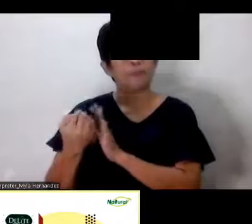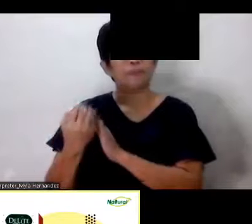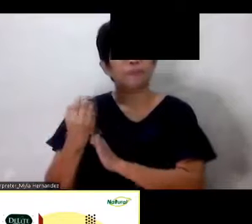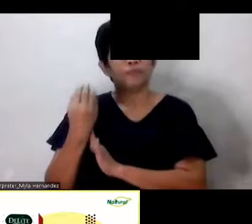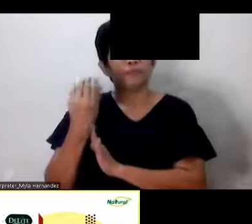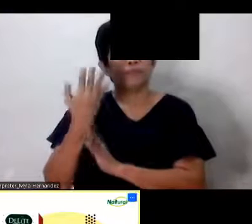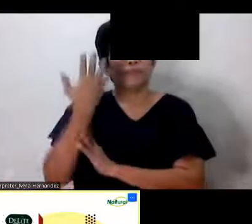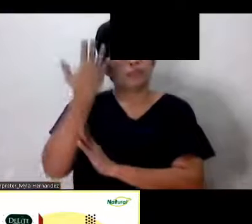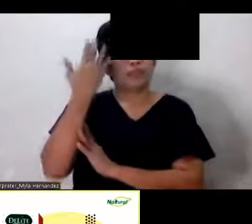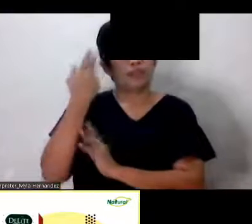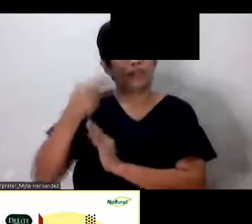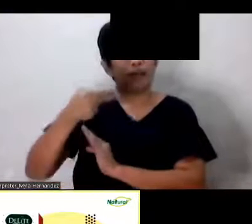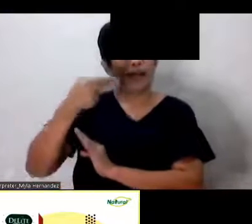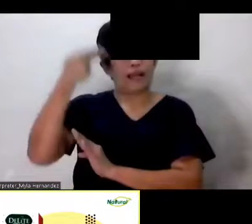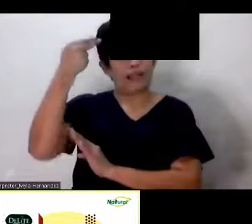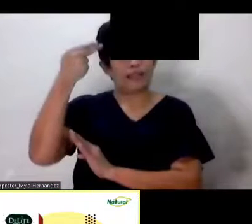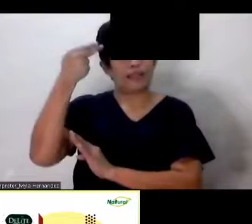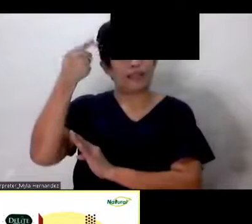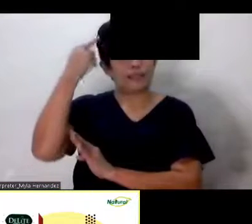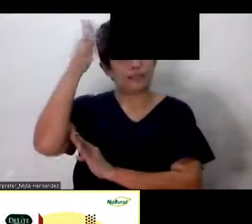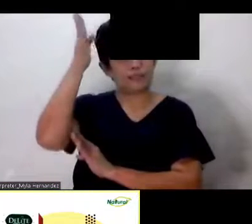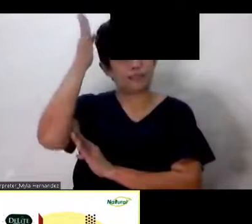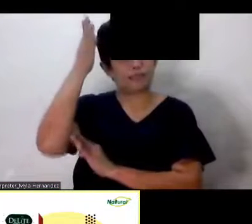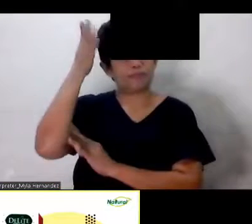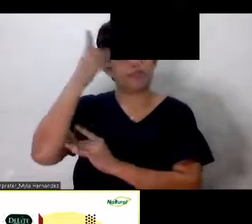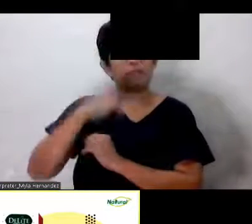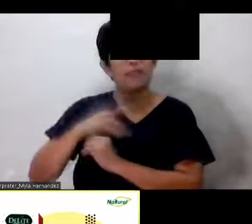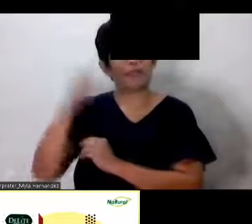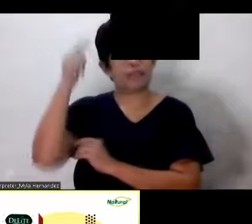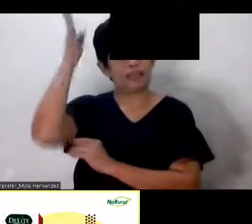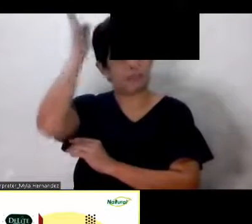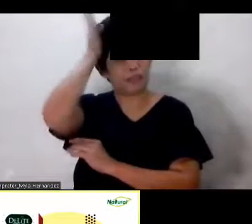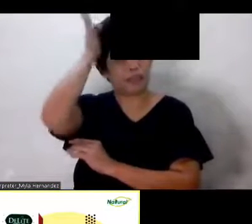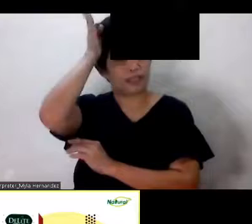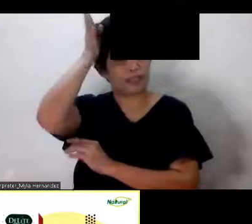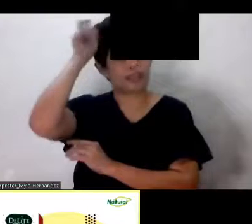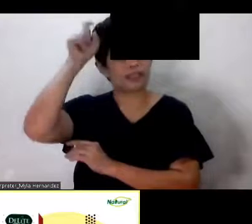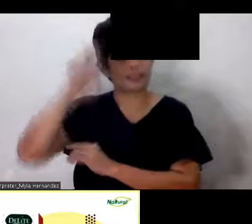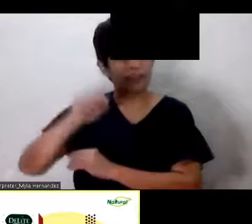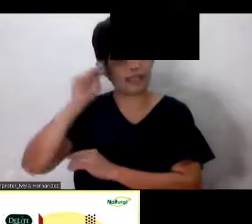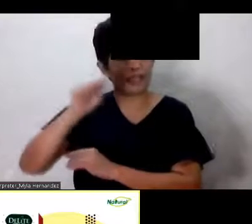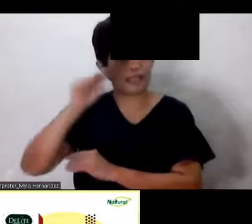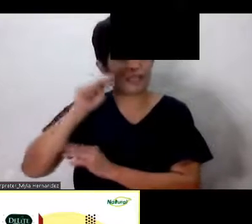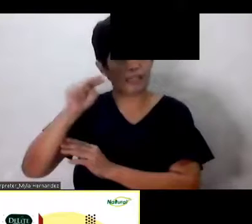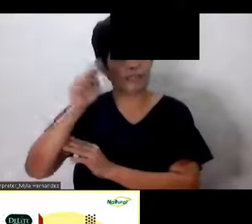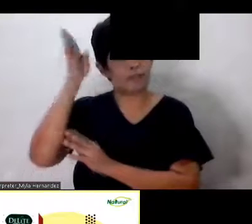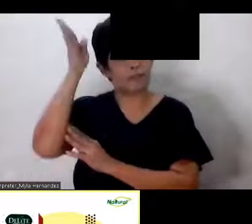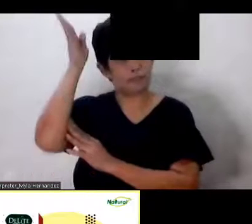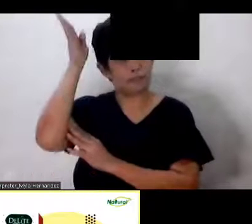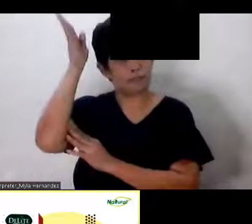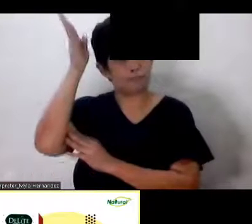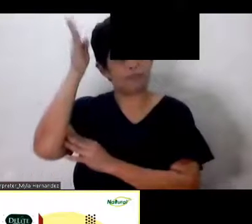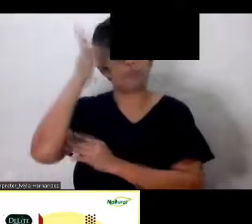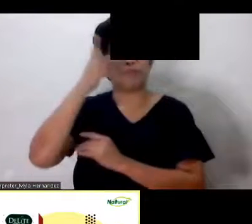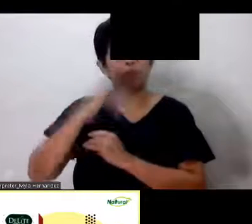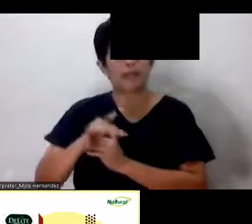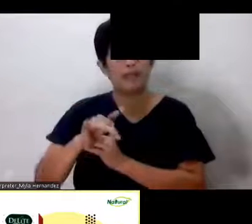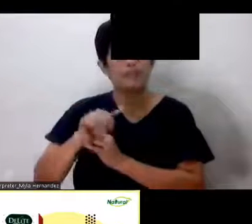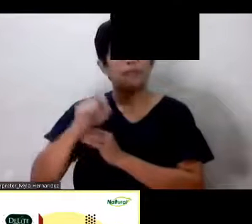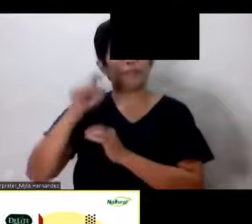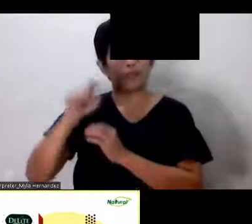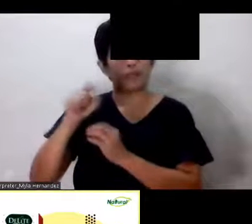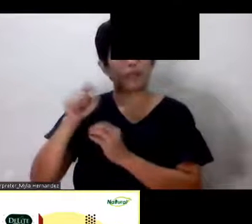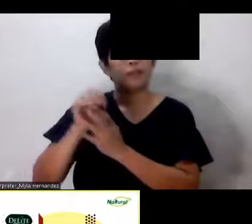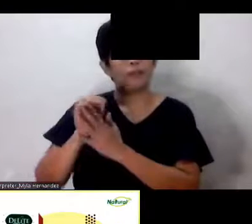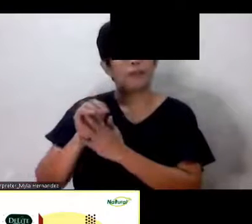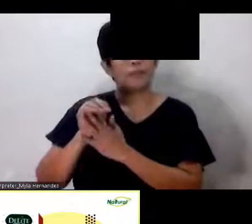Dahil ang utak natin ay nasa tuktok ng ating katawan. Hindi ba? Kailangan bombahin yung blood papunta sa utak.